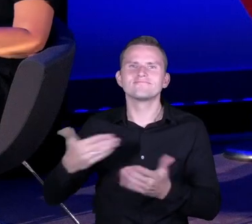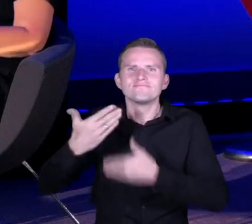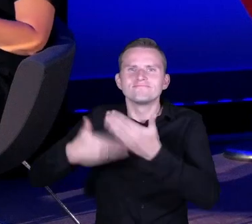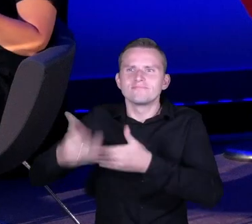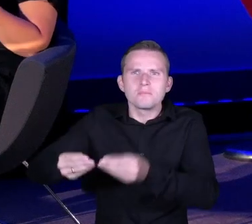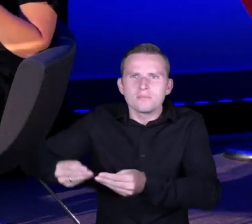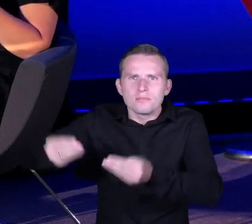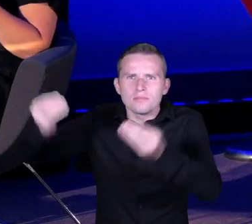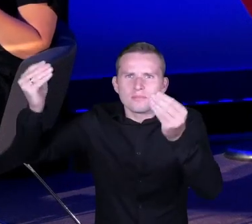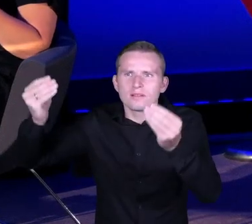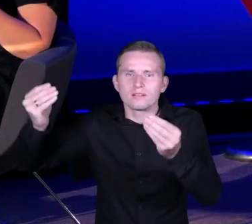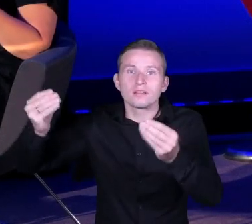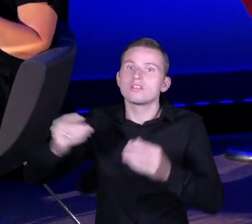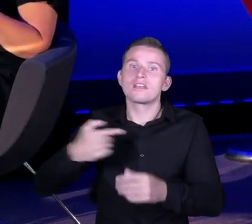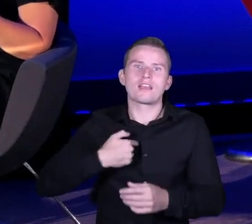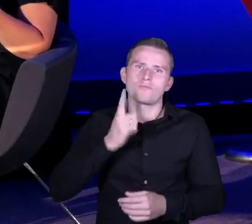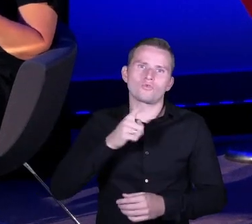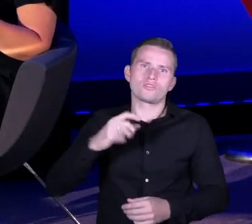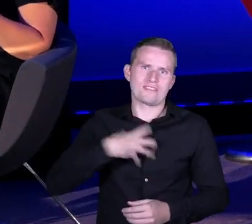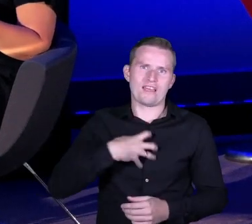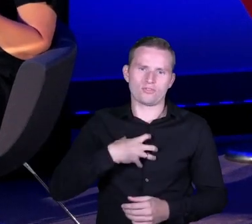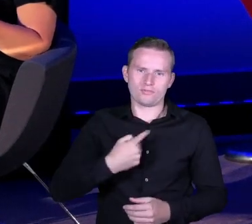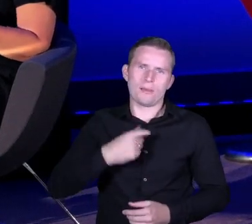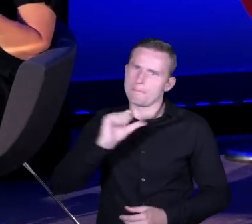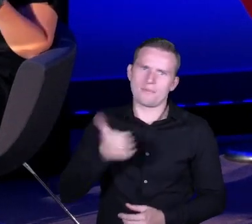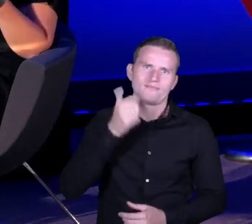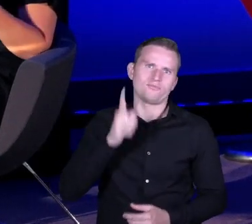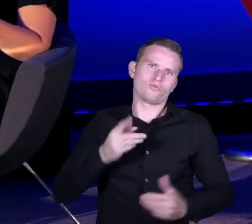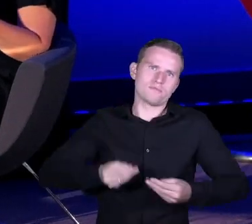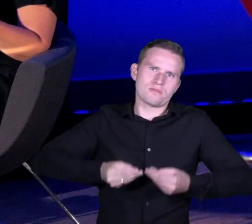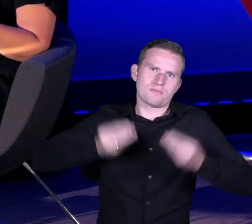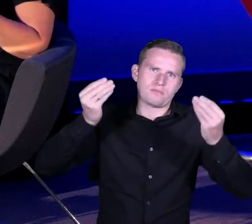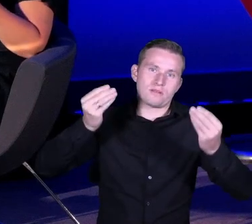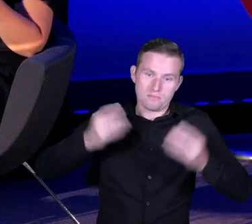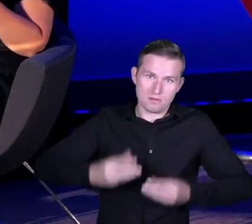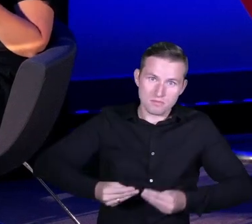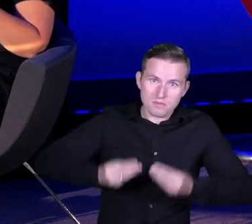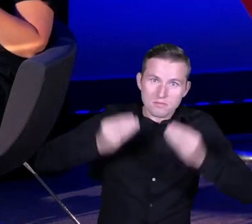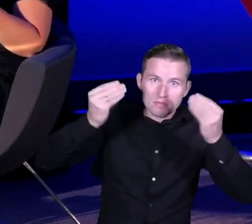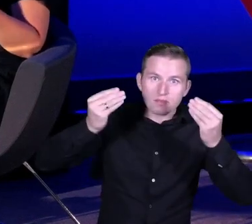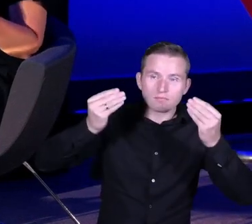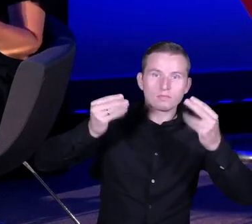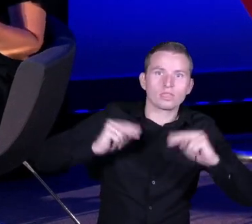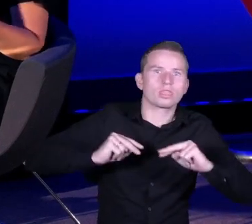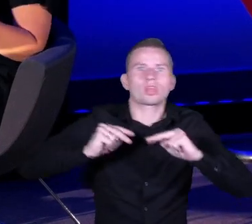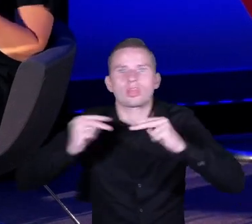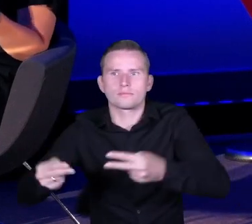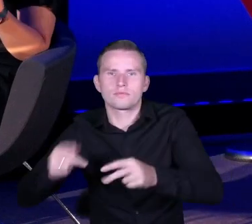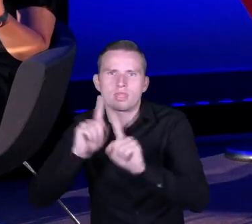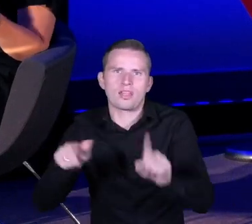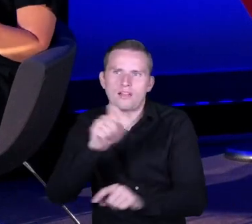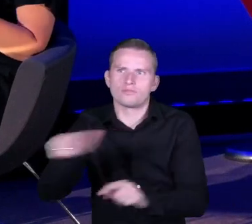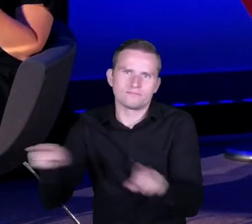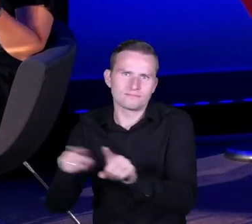rozwój, to ja muszę być tą pierwszą. Muszę być tą pierwszą osobą, która to zrobi, jakby przejdzie na sobie ten